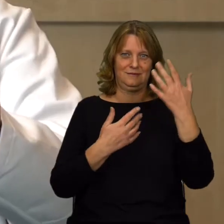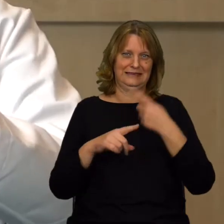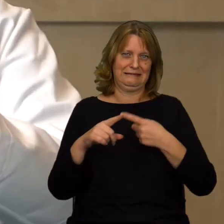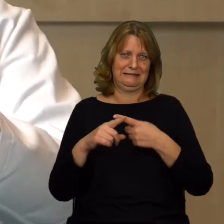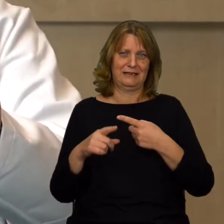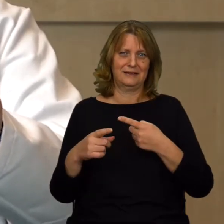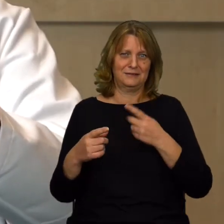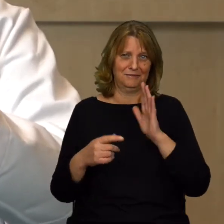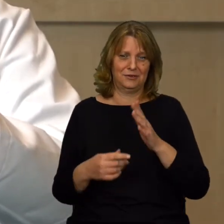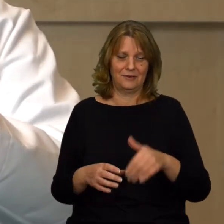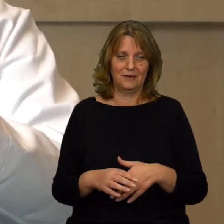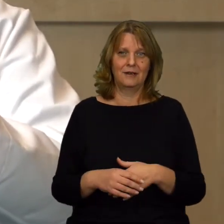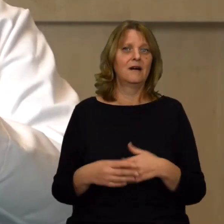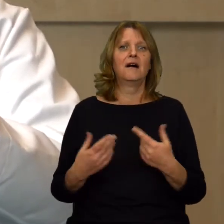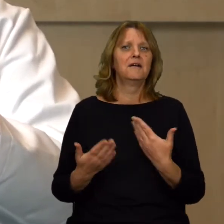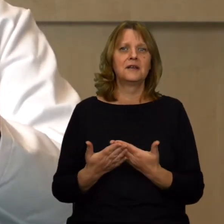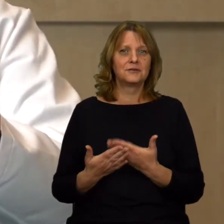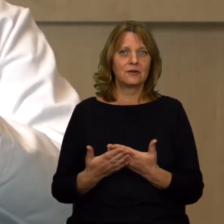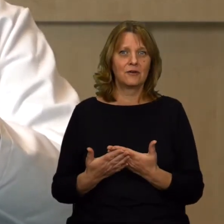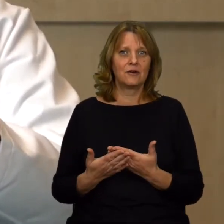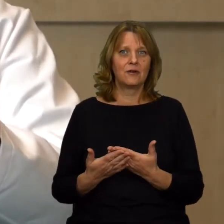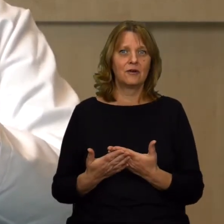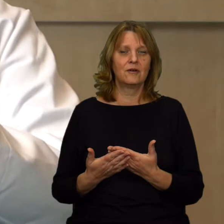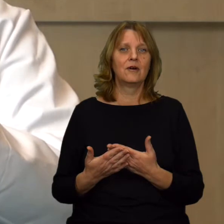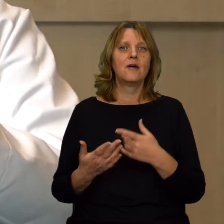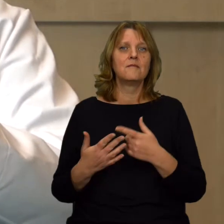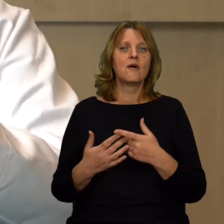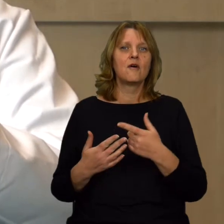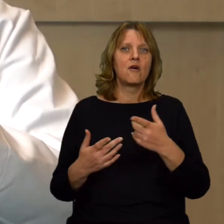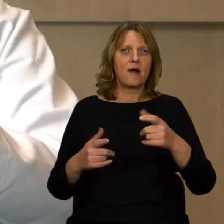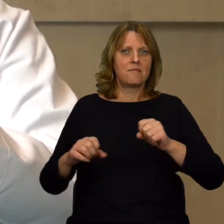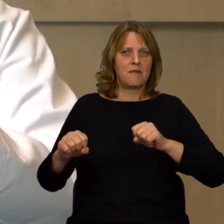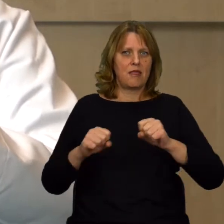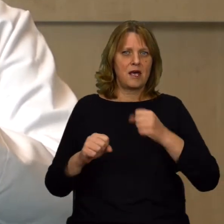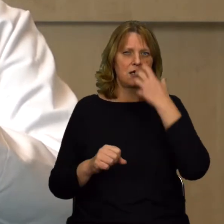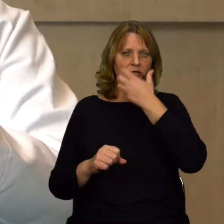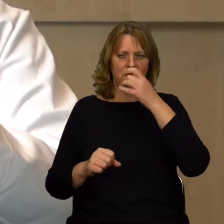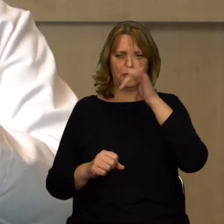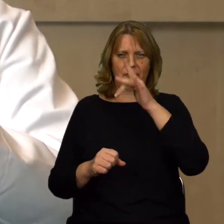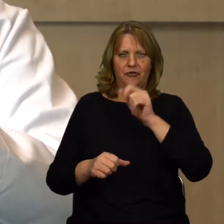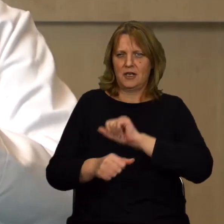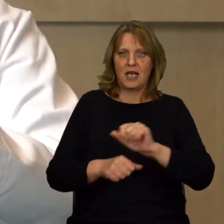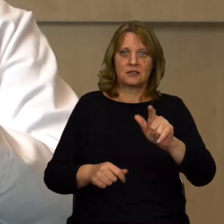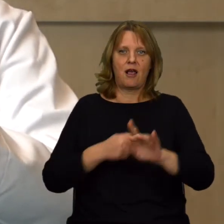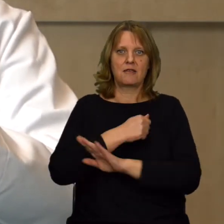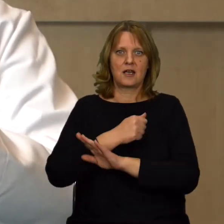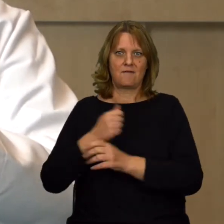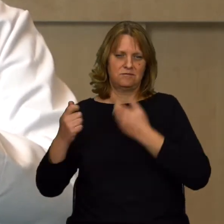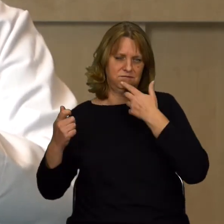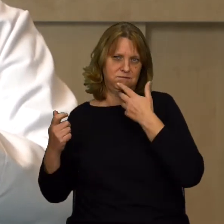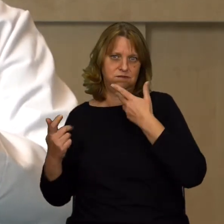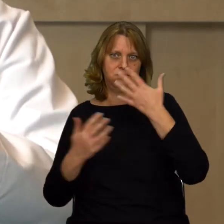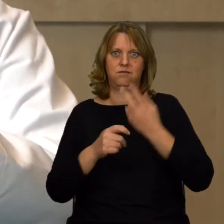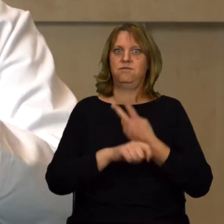krótką chwilę samo zacznie się palić. Dlaczego? Bo na tyle tutaj dużo energii ciepłej zostało przekazane, że i drewno będzie miało